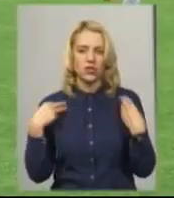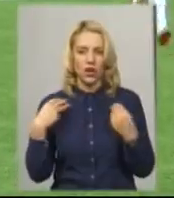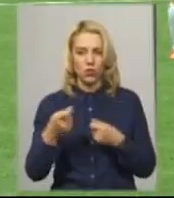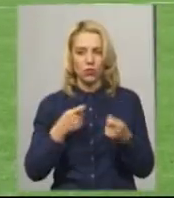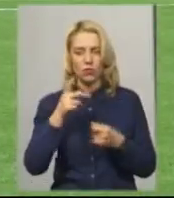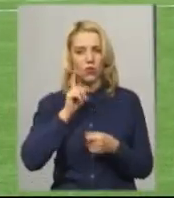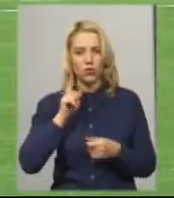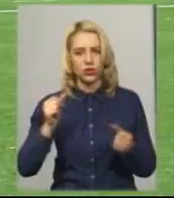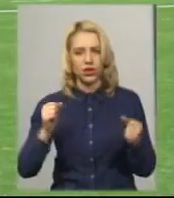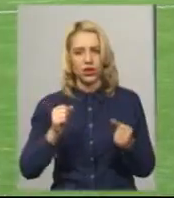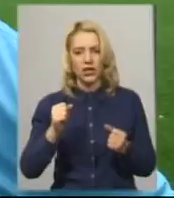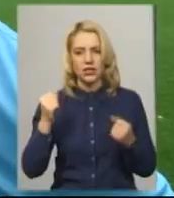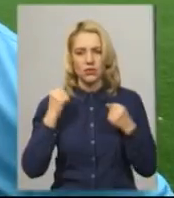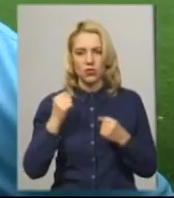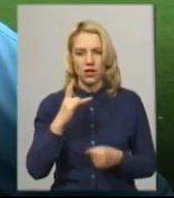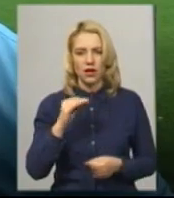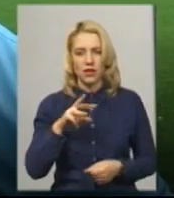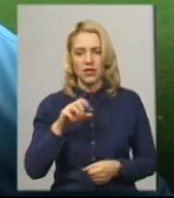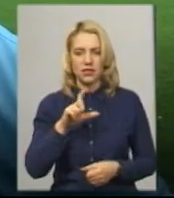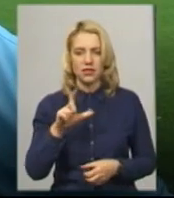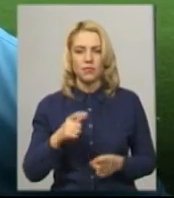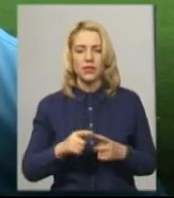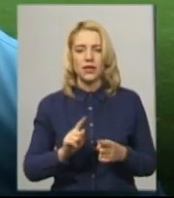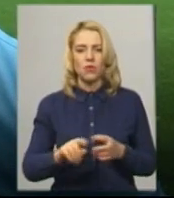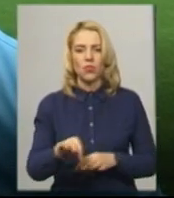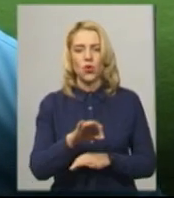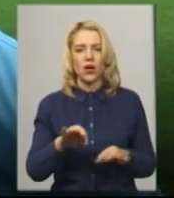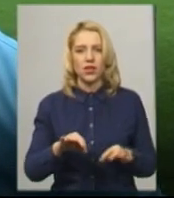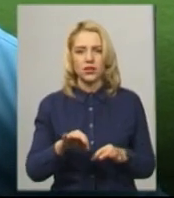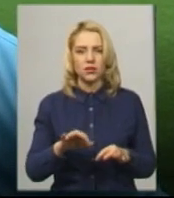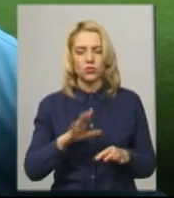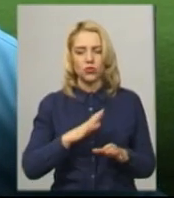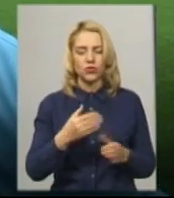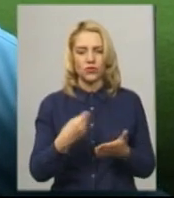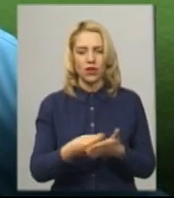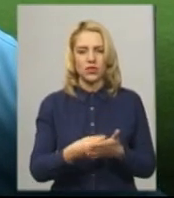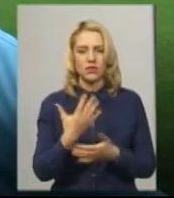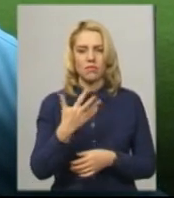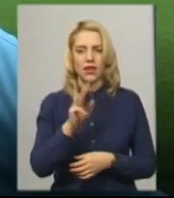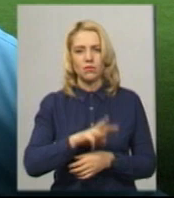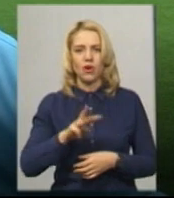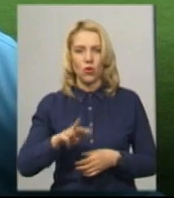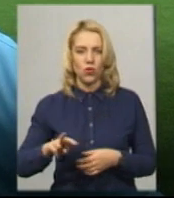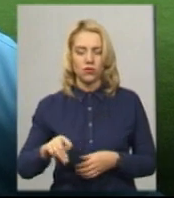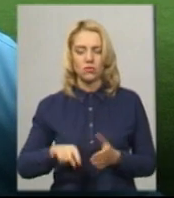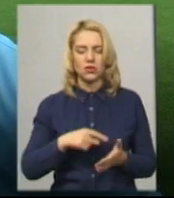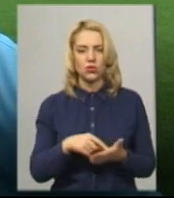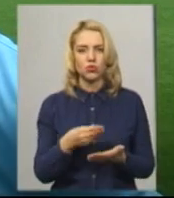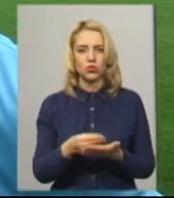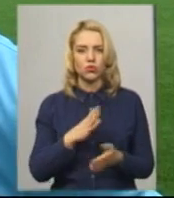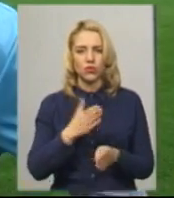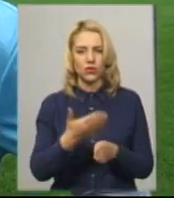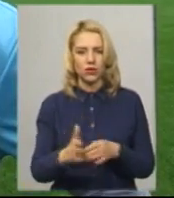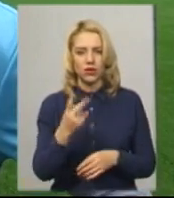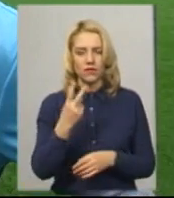Хмельницької міської ради Сергій Ремез. Проєкт вартовав понад 5 мільйонів, з міського бюджету було виділено понад 2